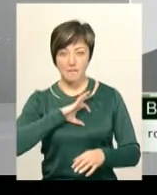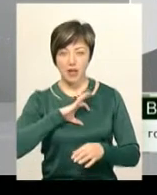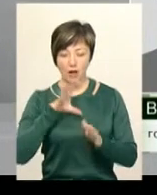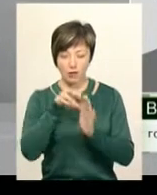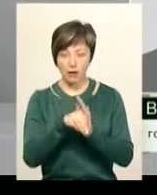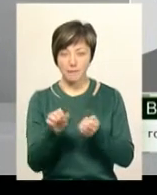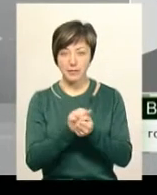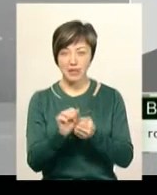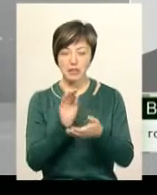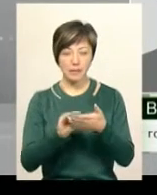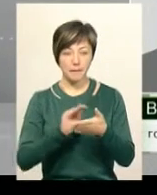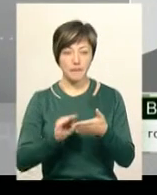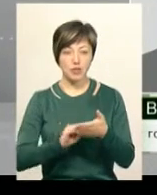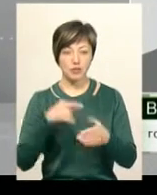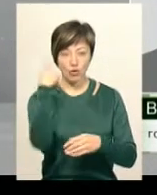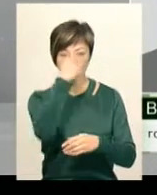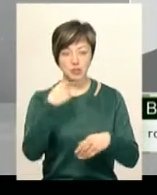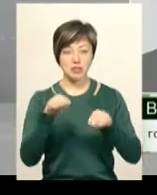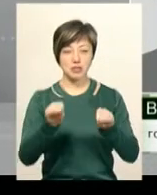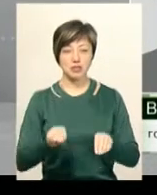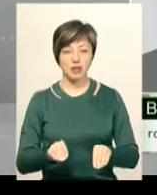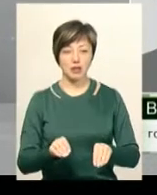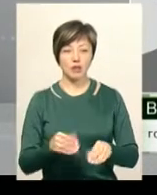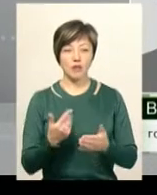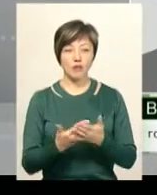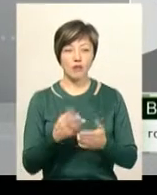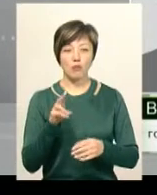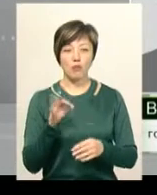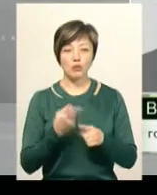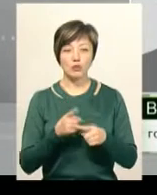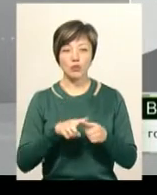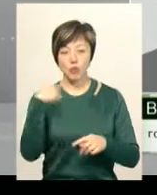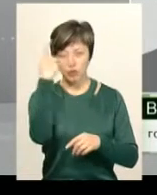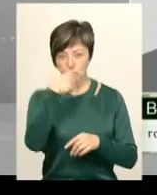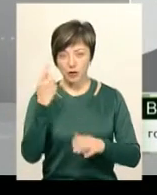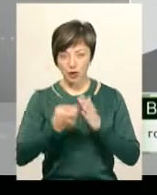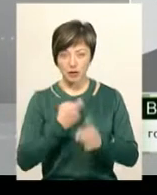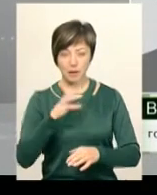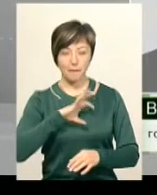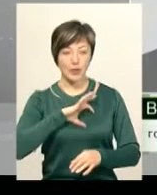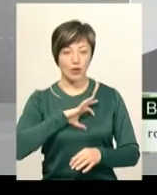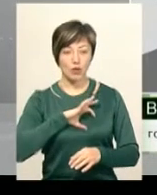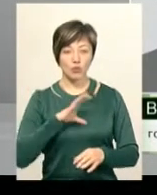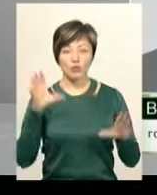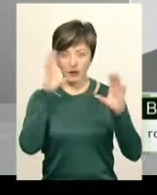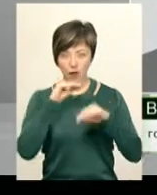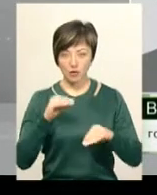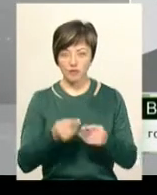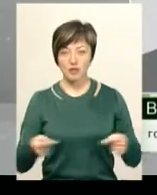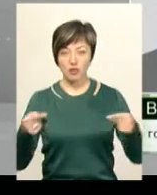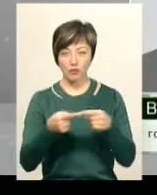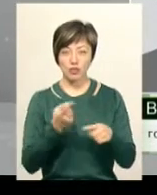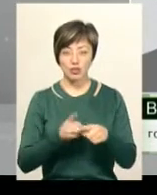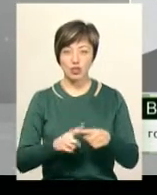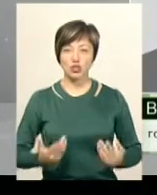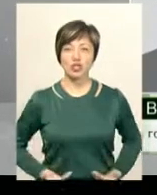записувалися особисті дані. От по цьому особистому розпізнавальному медальйону вдалося встановити, що це